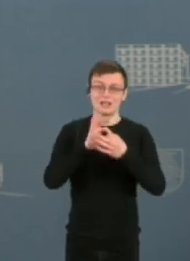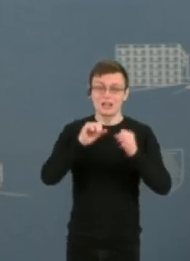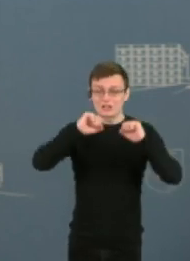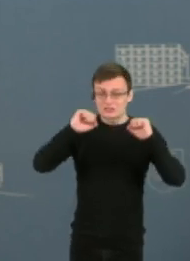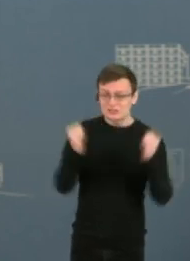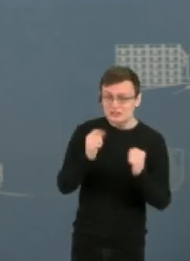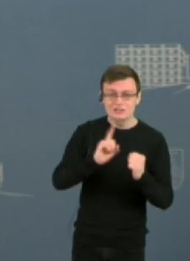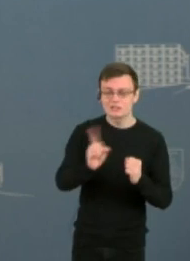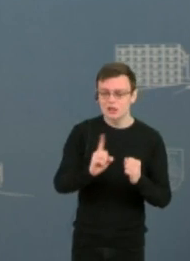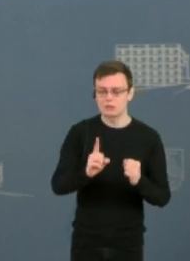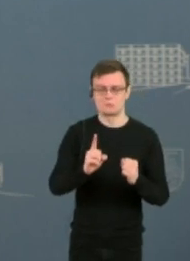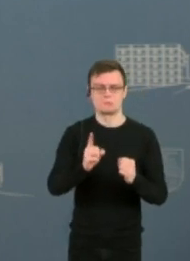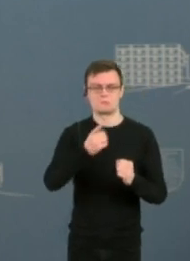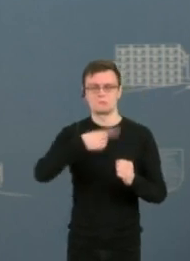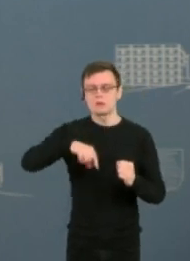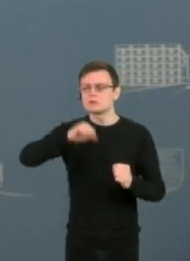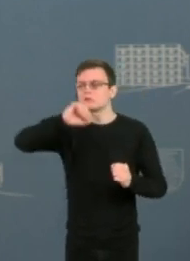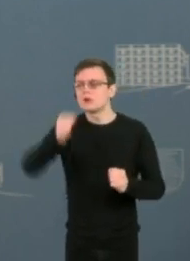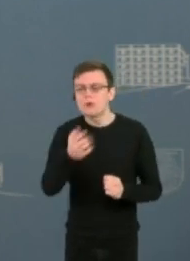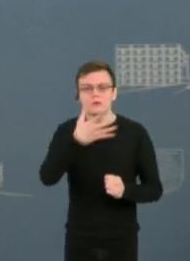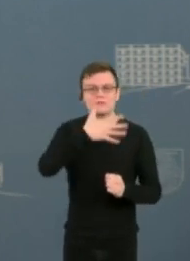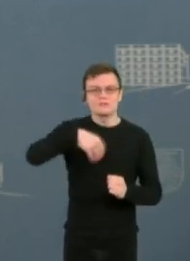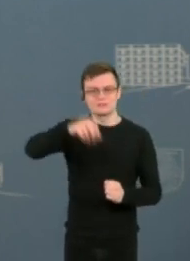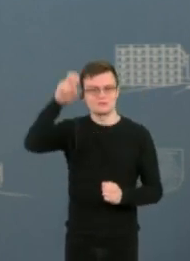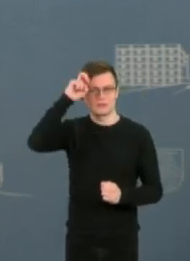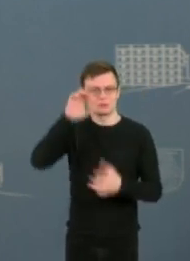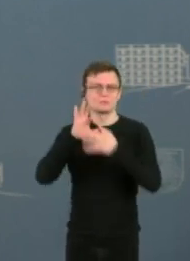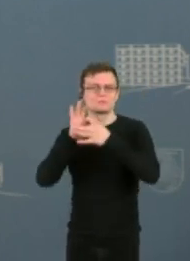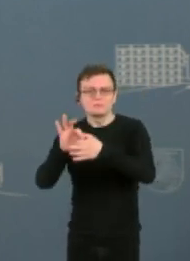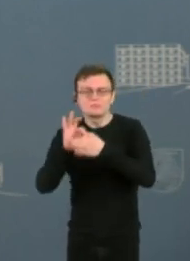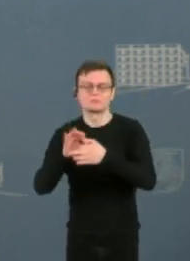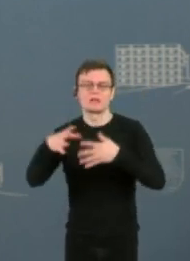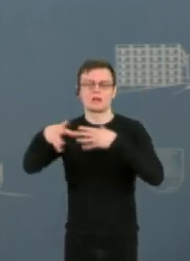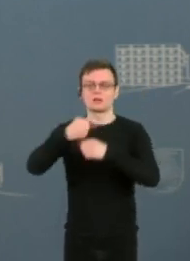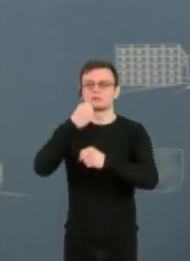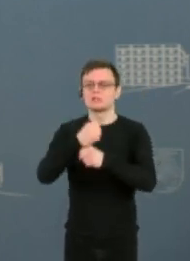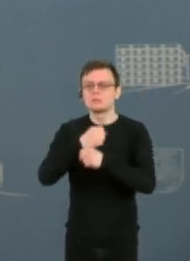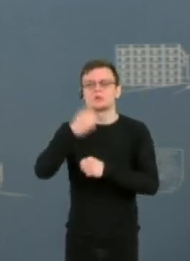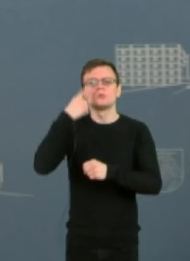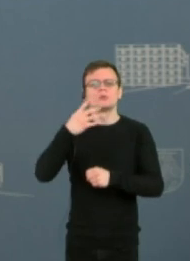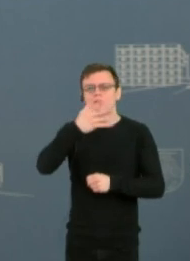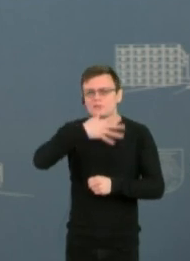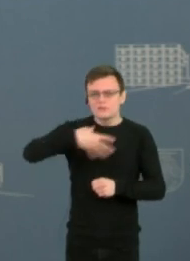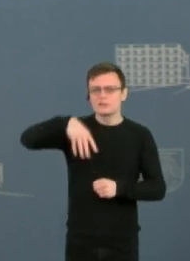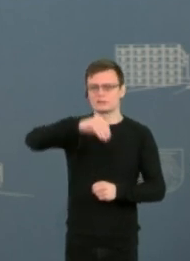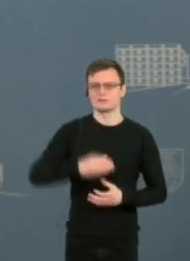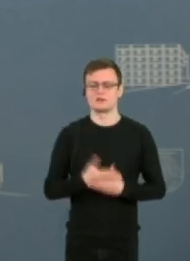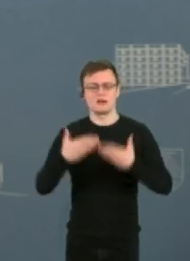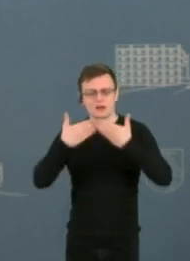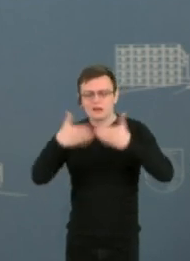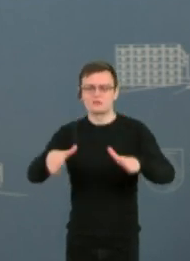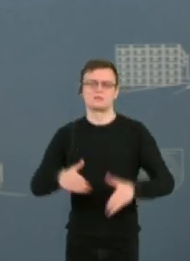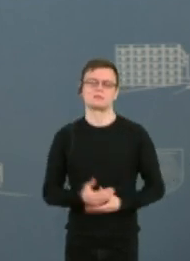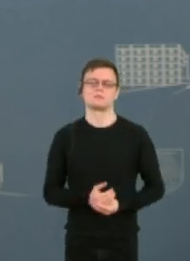Mes esame draugiškai nusiteikę visų šalių atšvilgių, norime bendradarbiauti su visais esame tviritam.